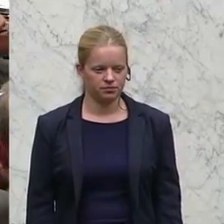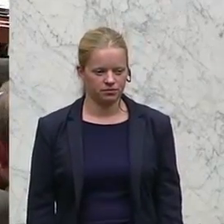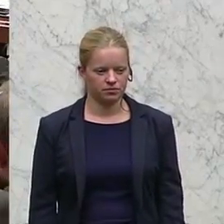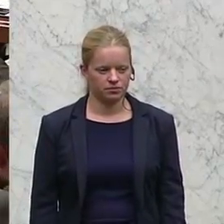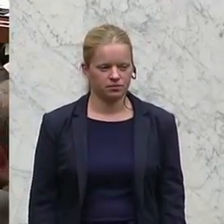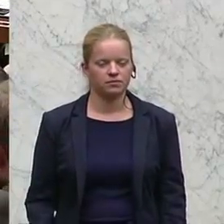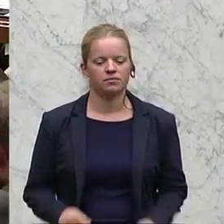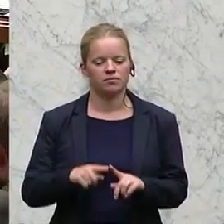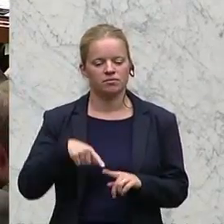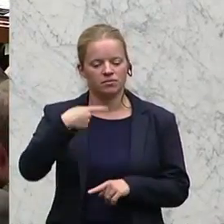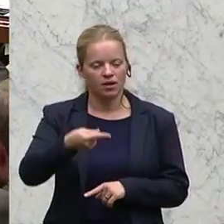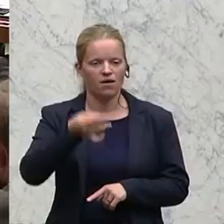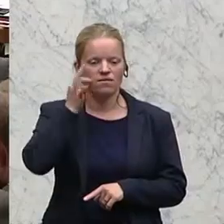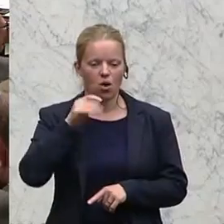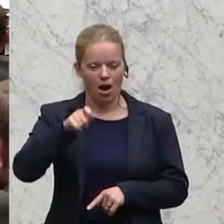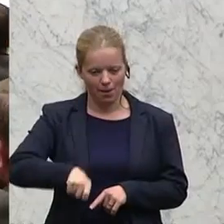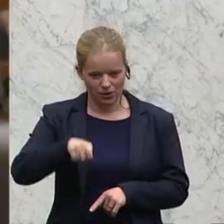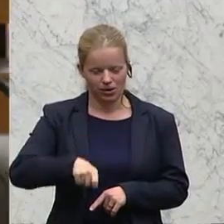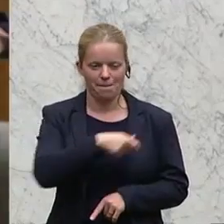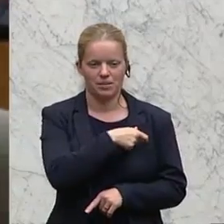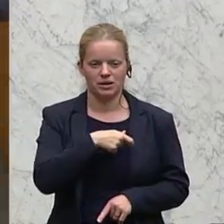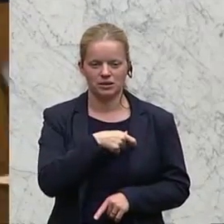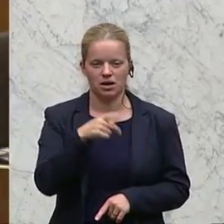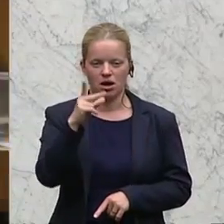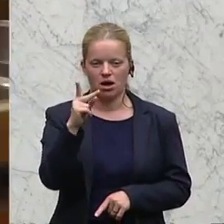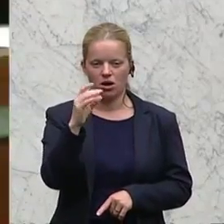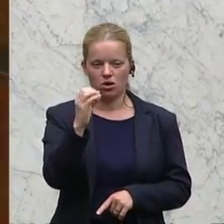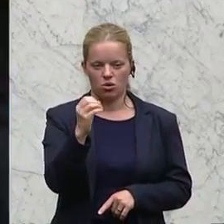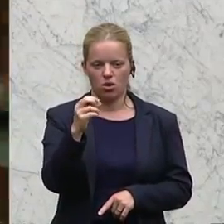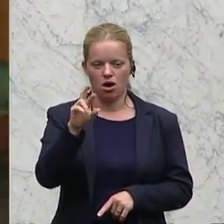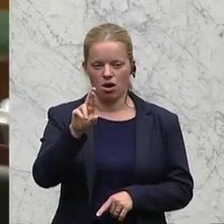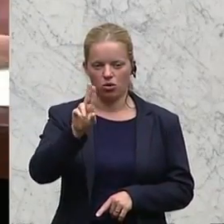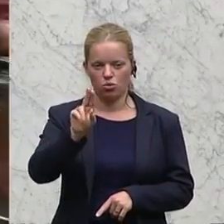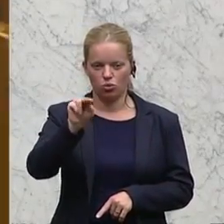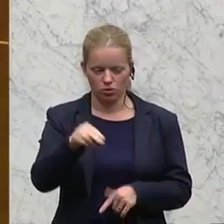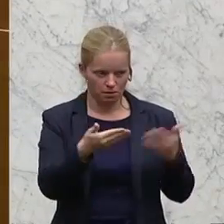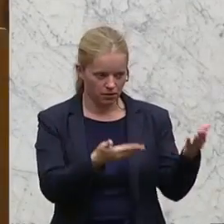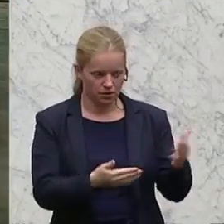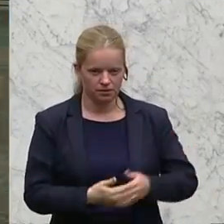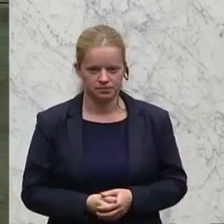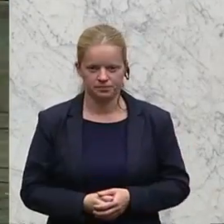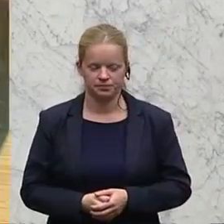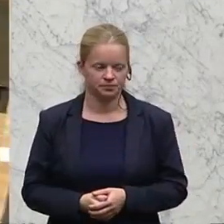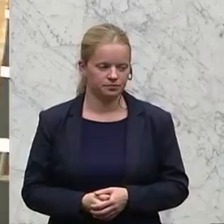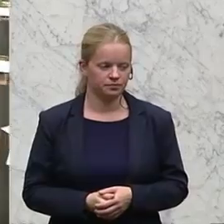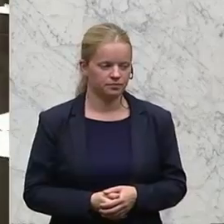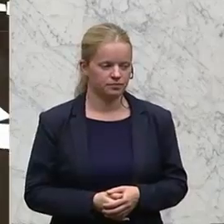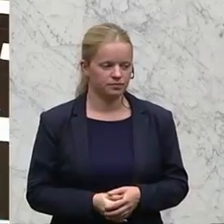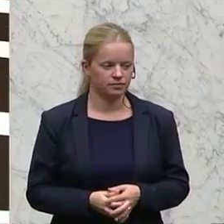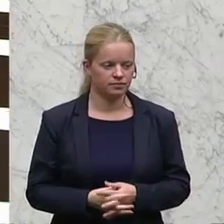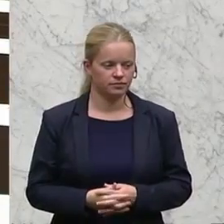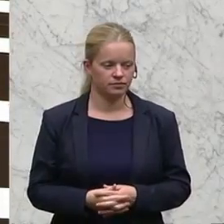Prinzipiell sei einer Ausbildungspflicht zuzustimmen, das vorliegende Gesetz sei jedoch realitätsfremd, so der fraktionslose Gerhard Schmid.